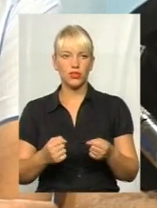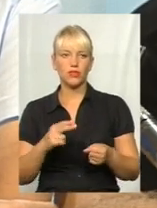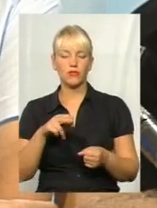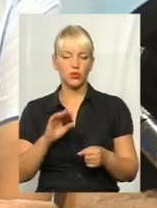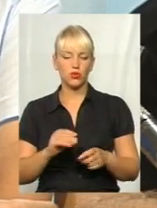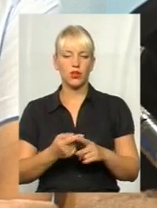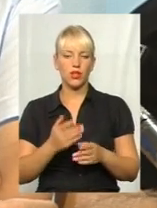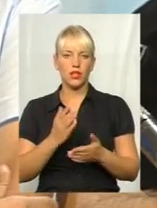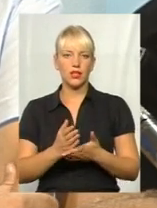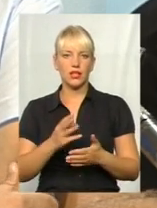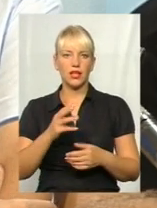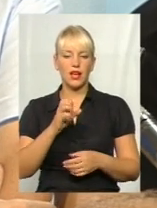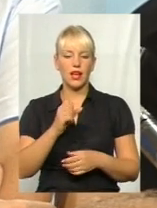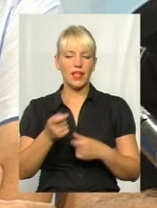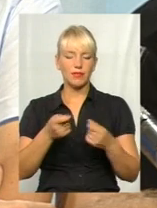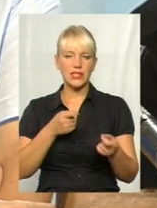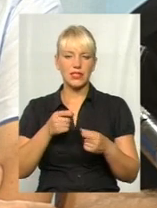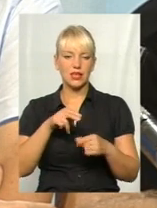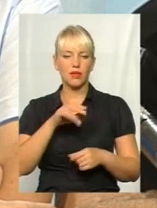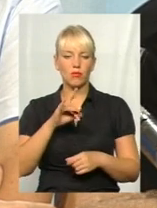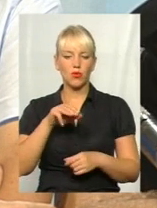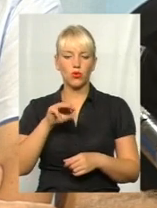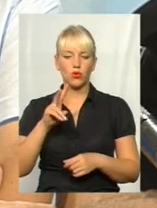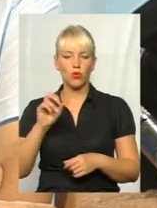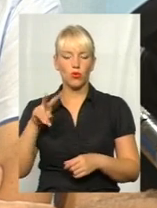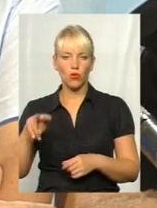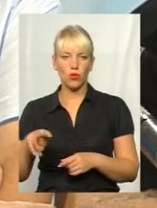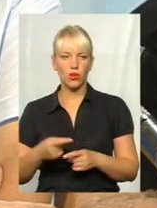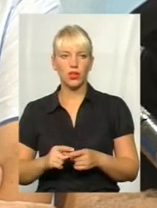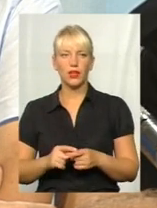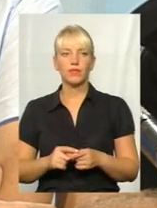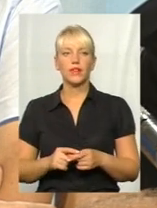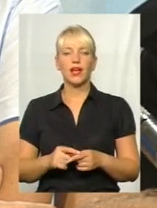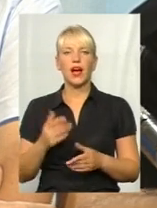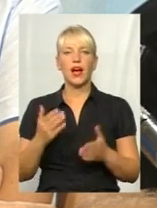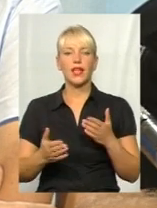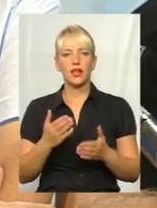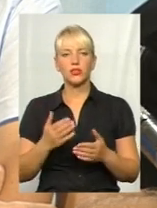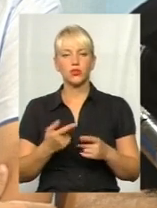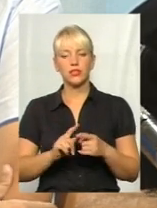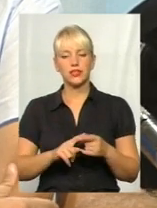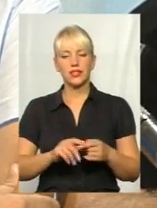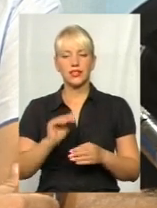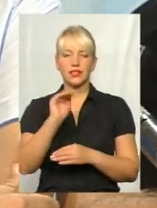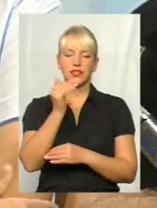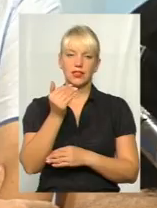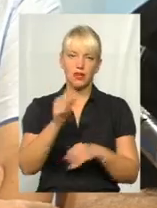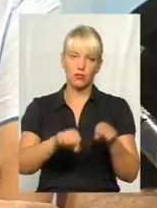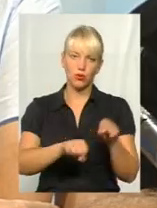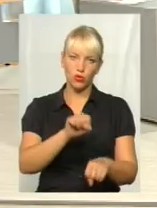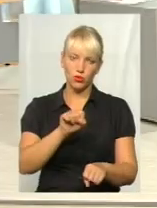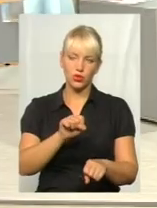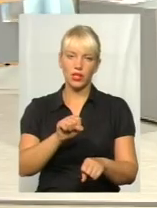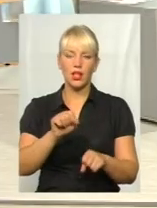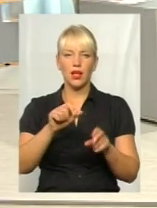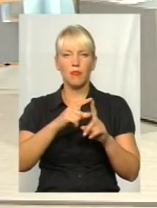адміністративний протокол за статтєю 124 Кодексу України про адміністративні правопорушення. Якщо це порушила дитина правил дорожнього руху, що